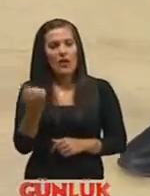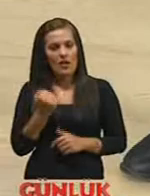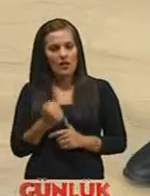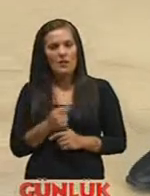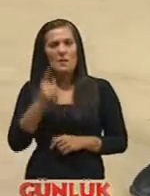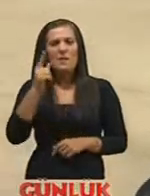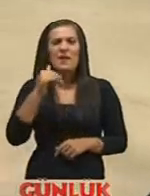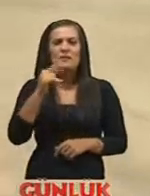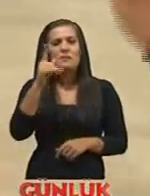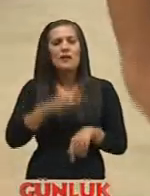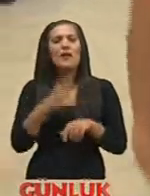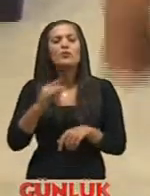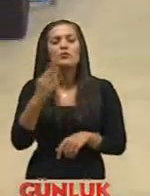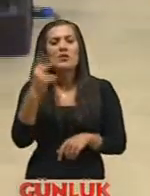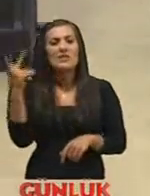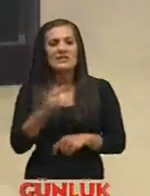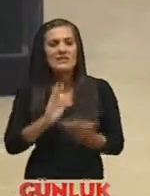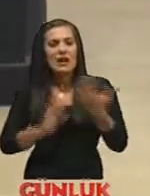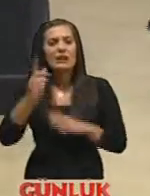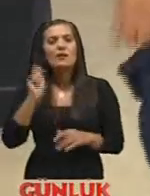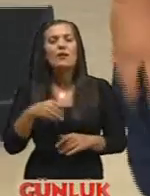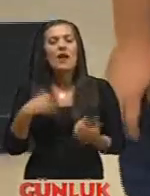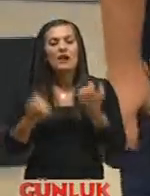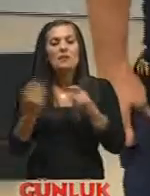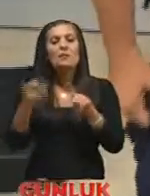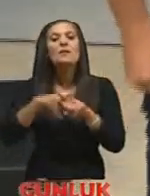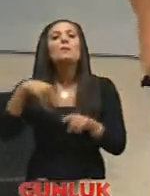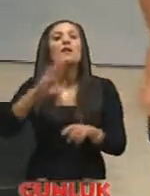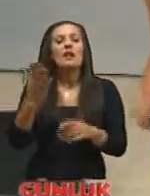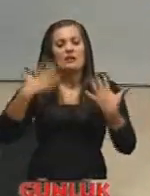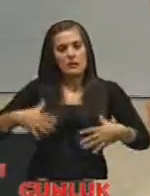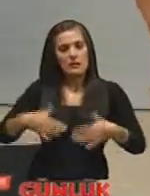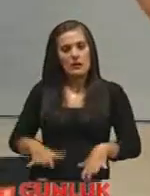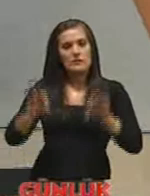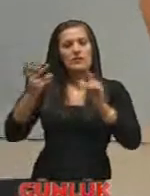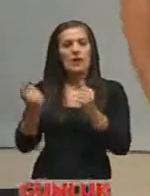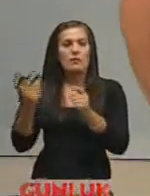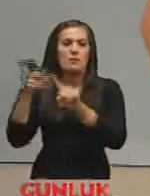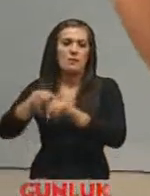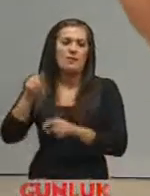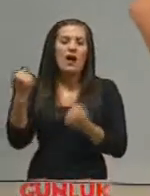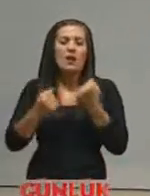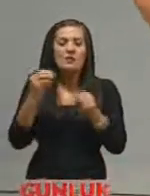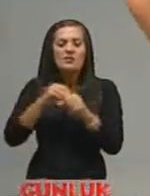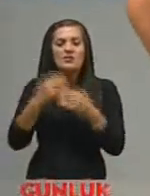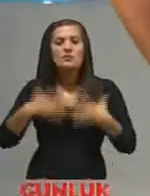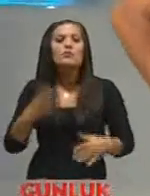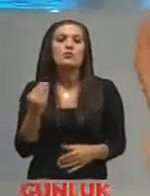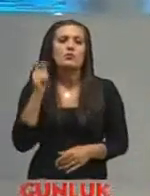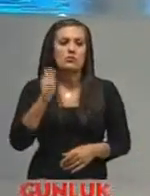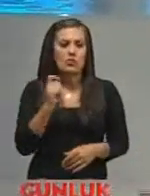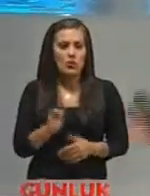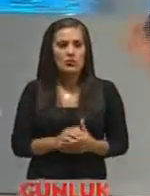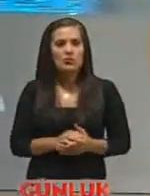dakikayı bulması çok çünkü hızlı hareket etmek zorunda değil araca binmeden giyinip giriyoruz araca çünkü aracın içinde giyinmek daha zordur doğru evet